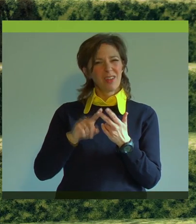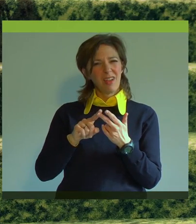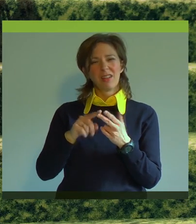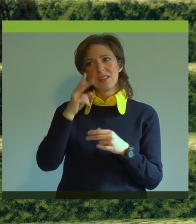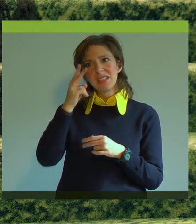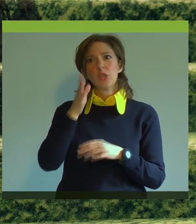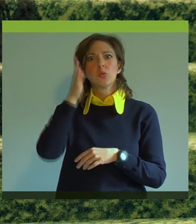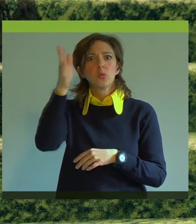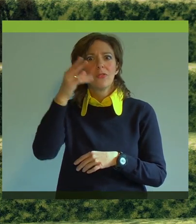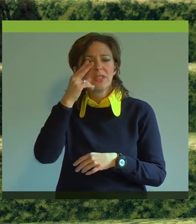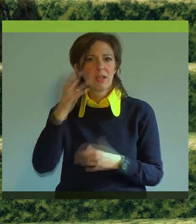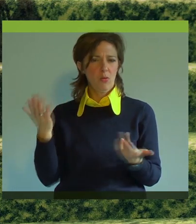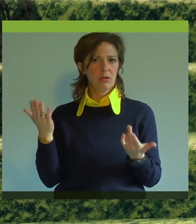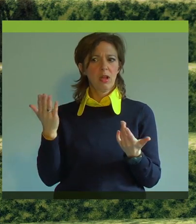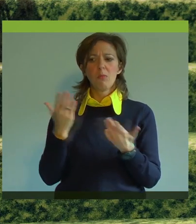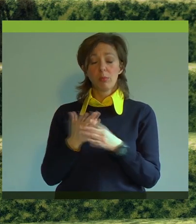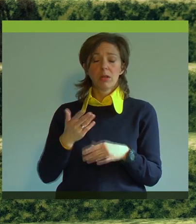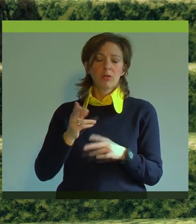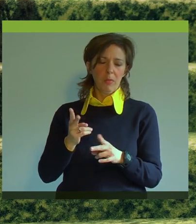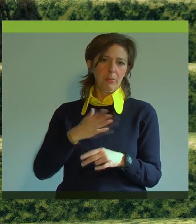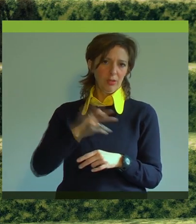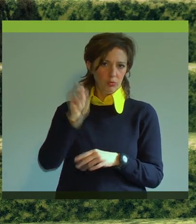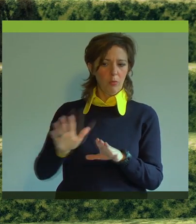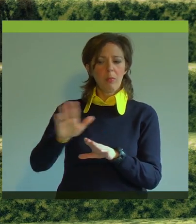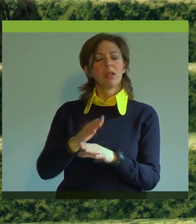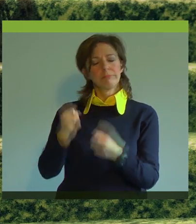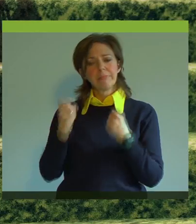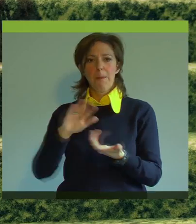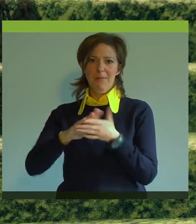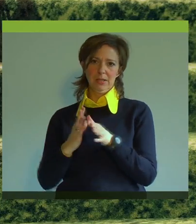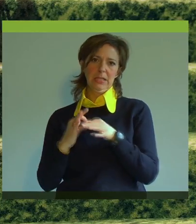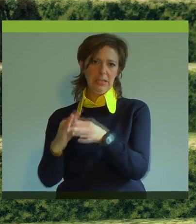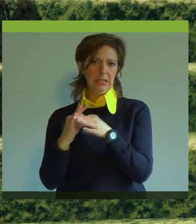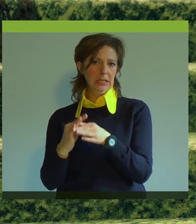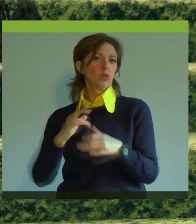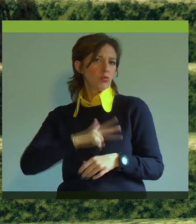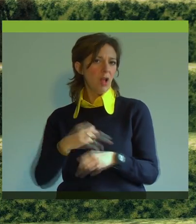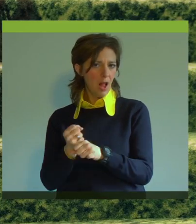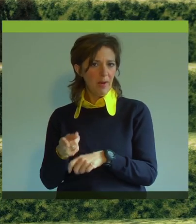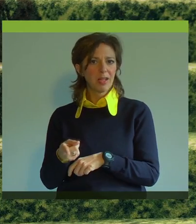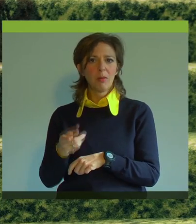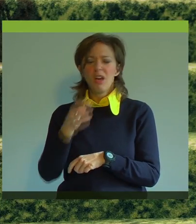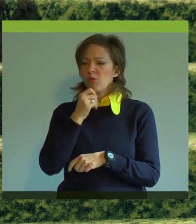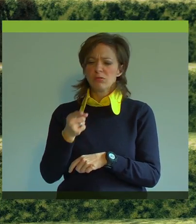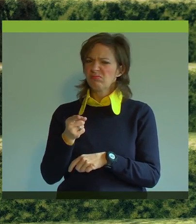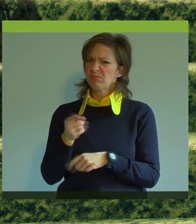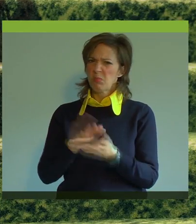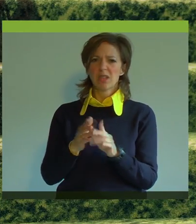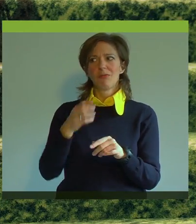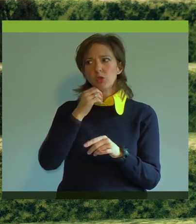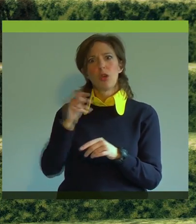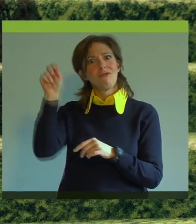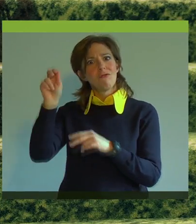thematisiert wird, hin zu Perspektiven, wie zu sagen, auch in einem sehr praxisorientierten Studiengang wie Soziale Arbeit, möchte ich aber